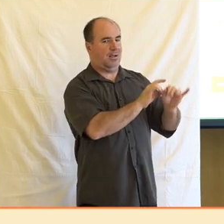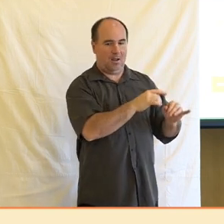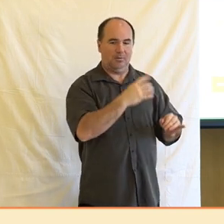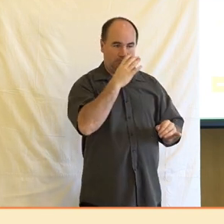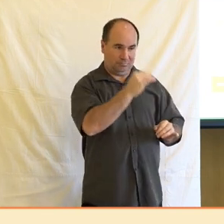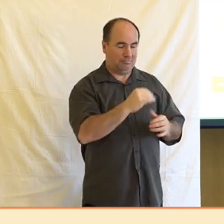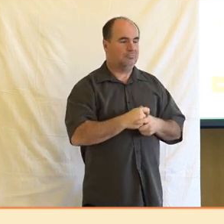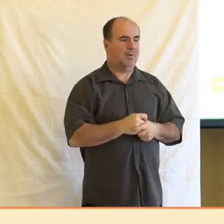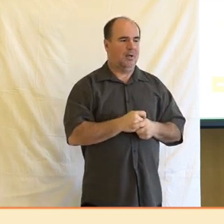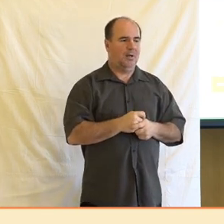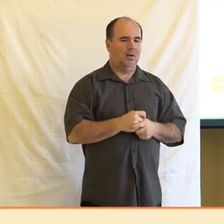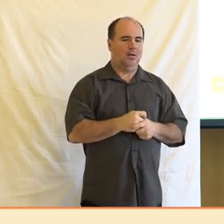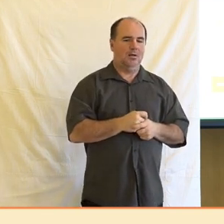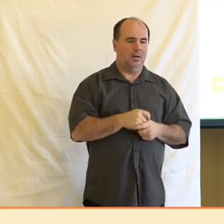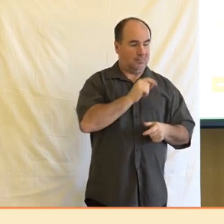pracovníci v médiích,